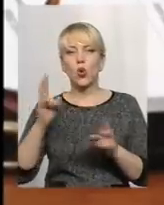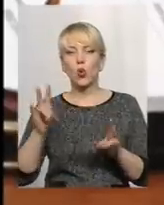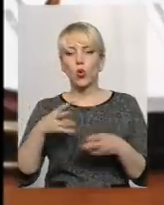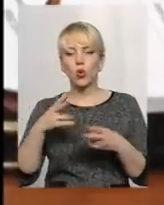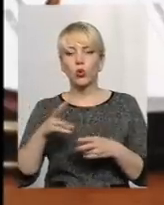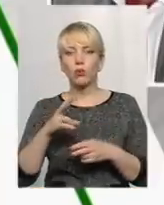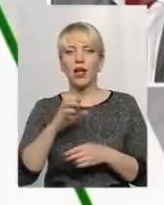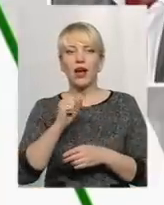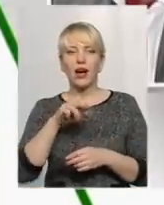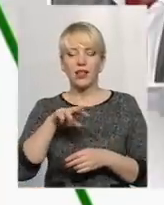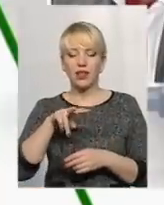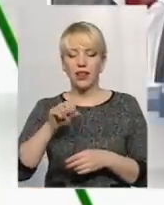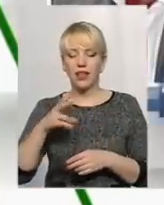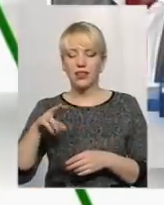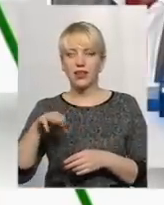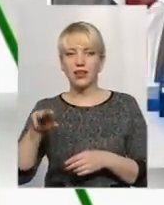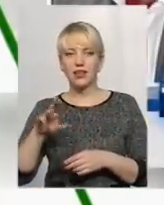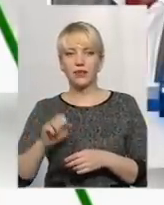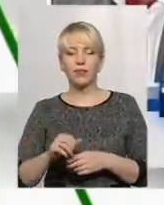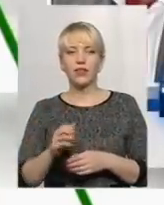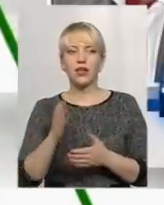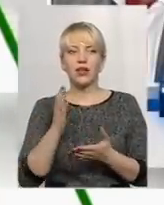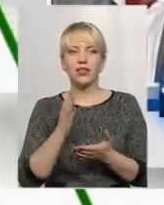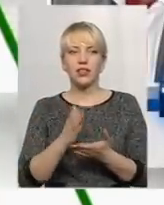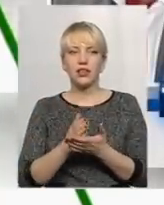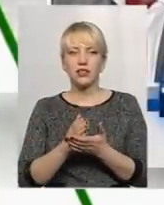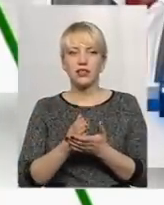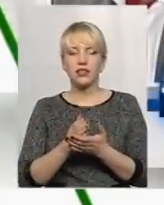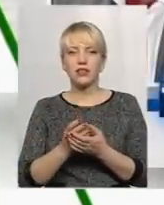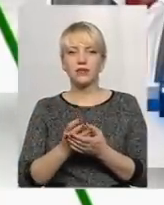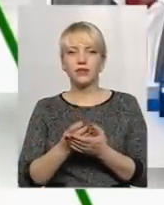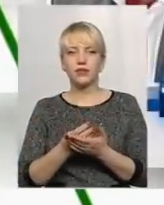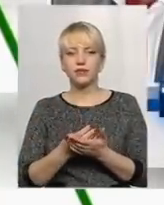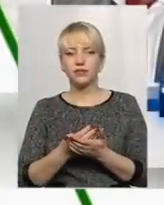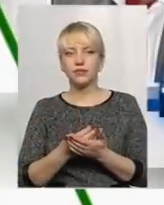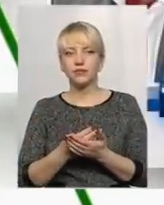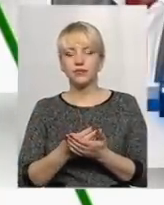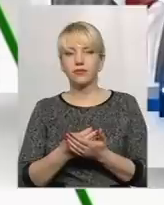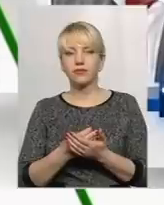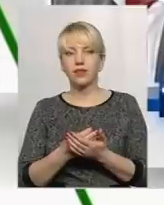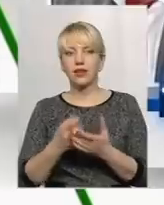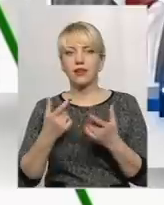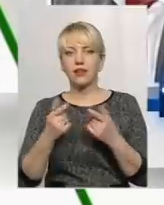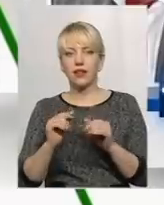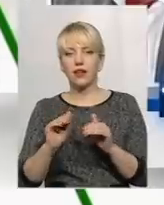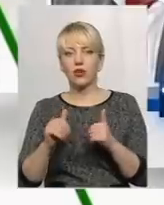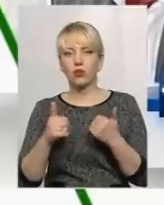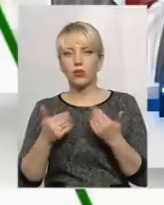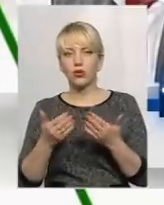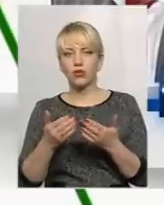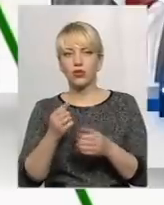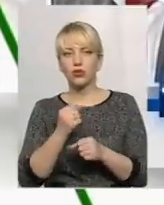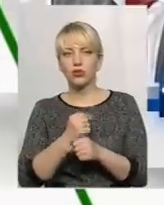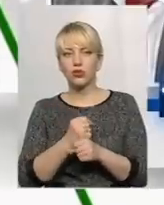Щербицьких Є звіт Інститутом геологічних наук цим самим, і де рекомендовано зробити